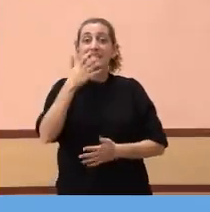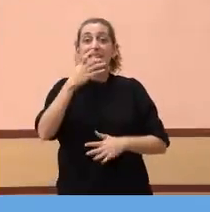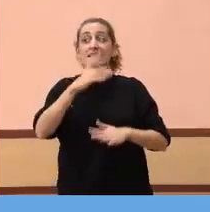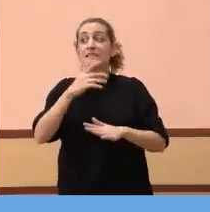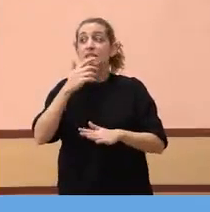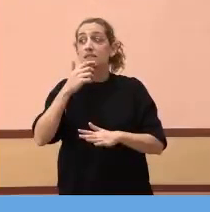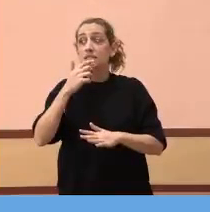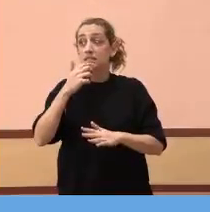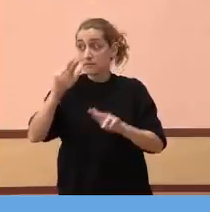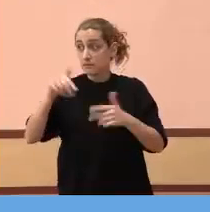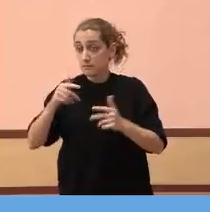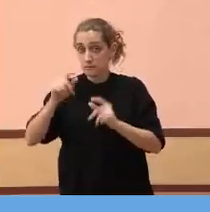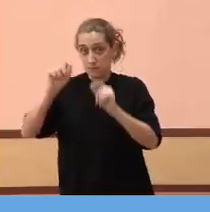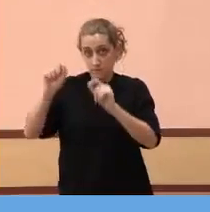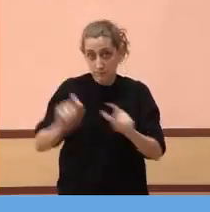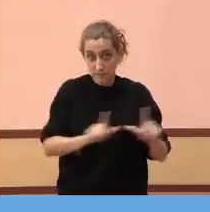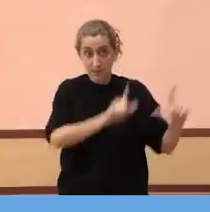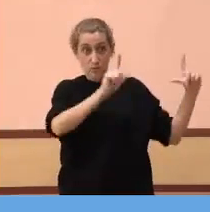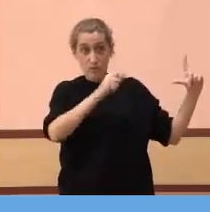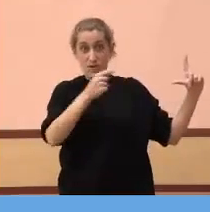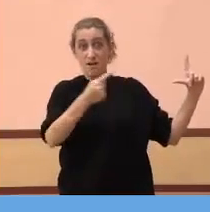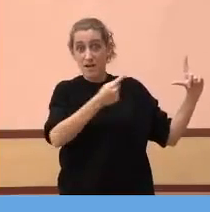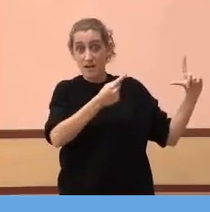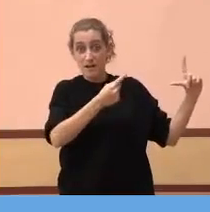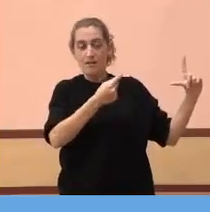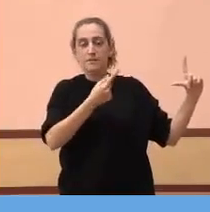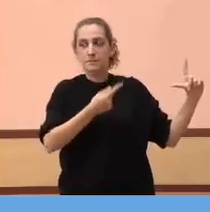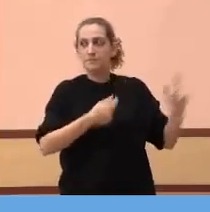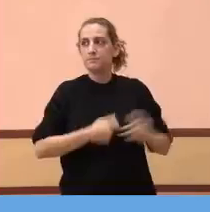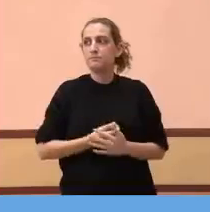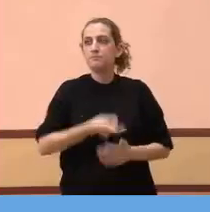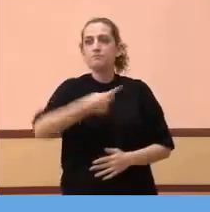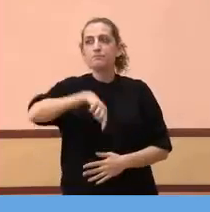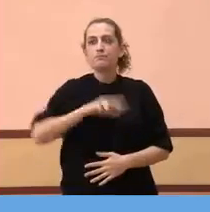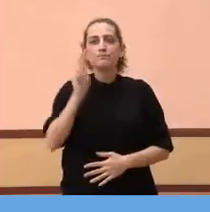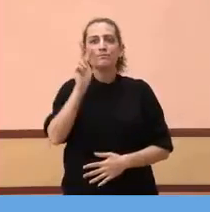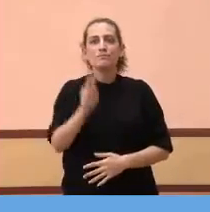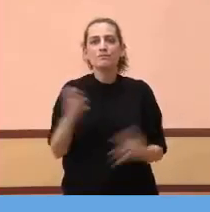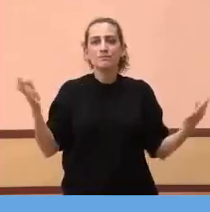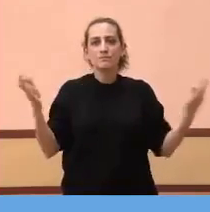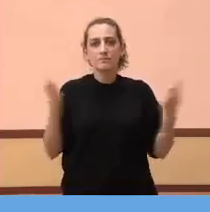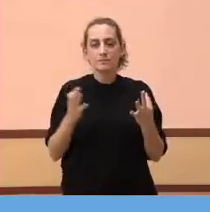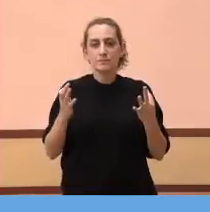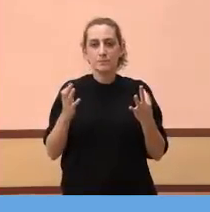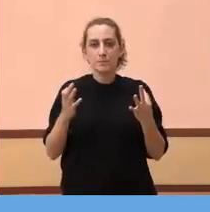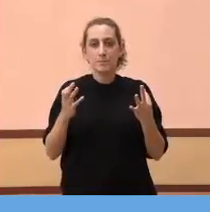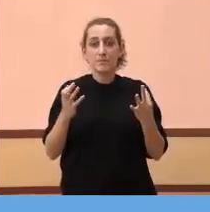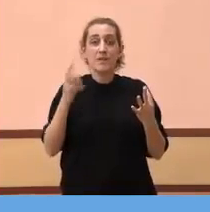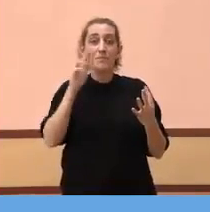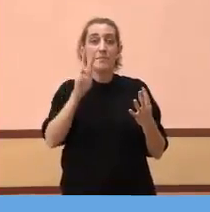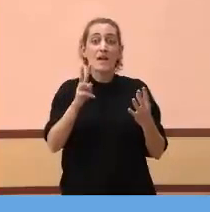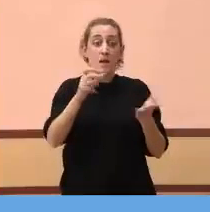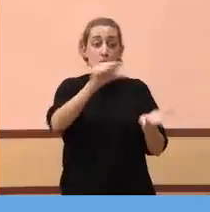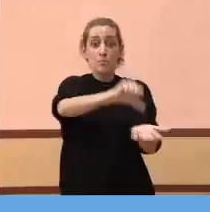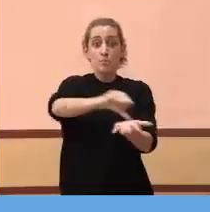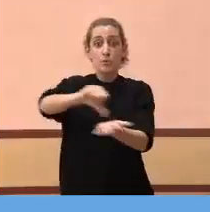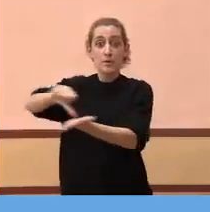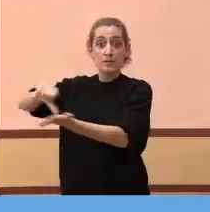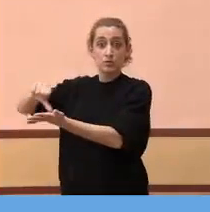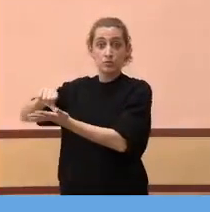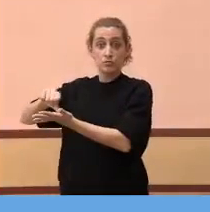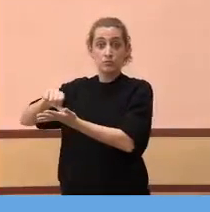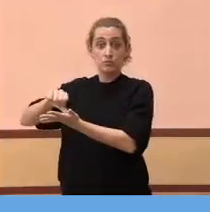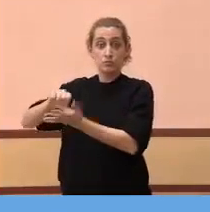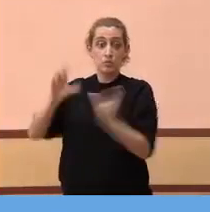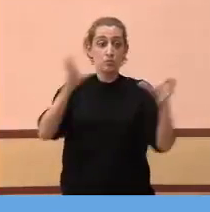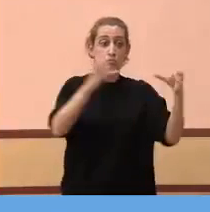la següent. En aquesta diapositiva, el que nosaltres veiem és la població, el número de persones de cada grup